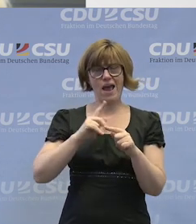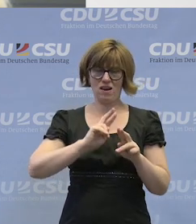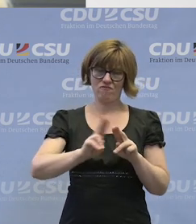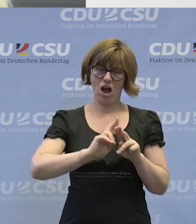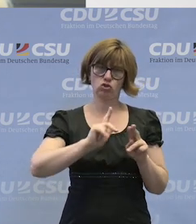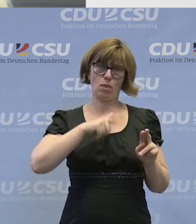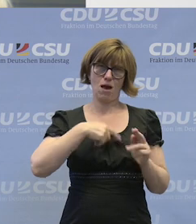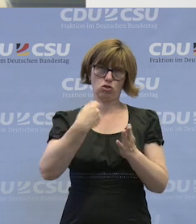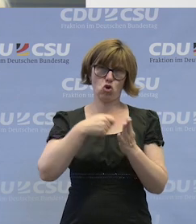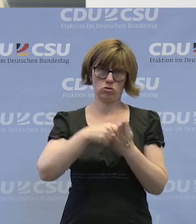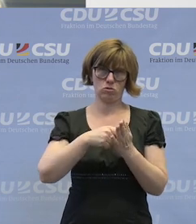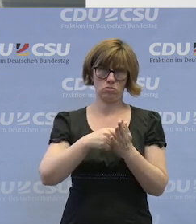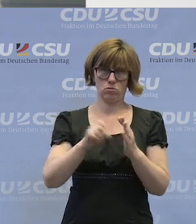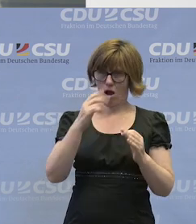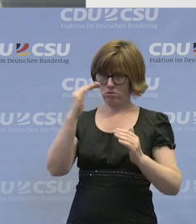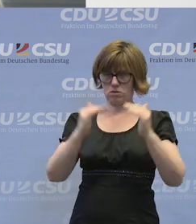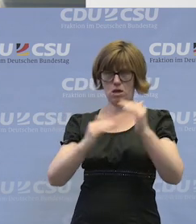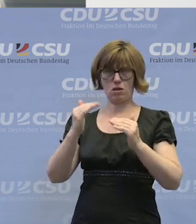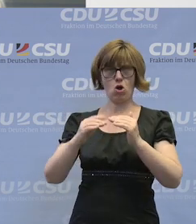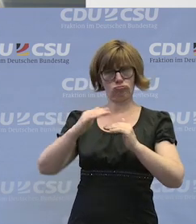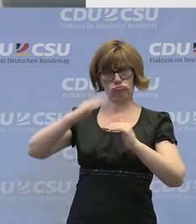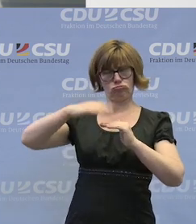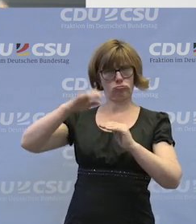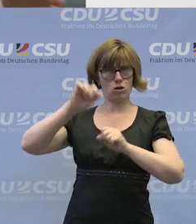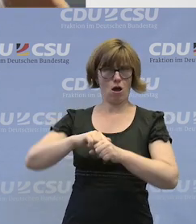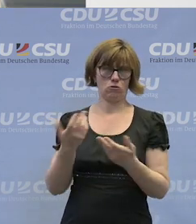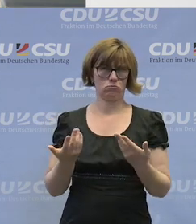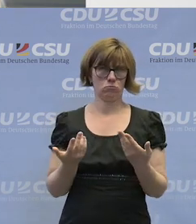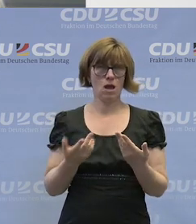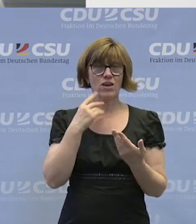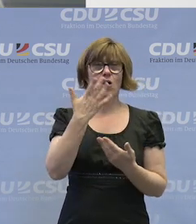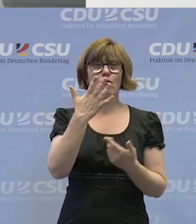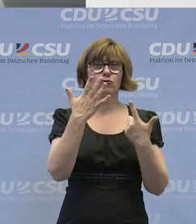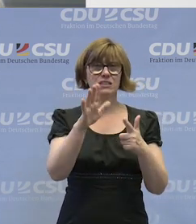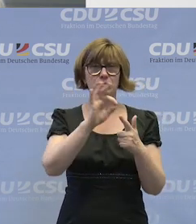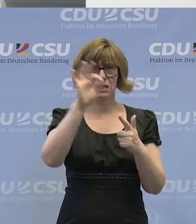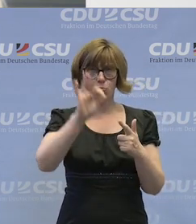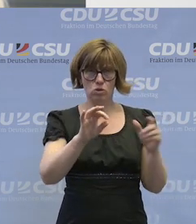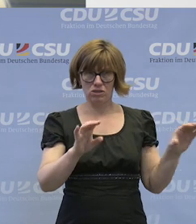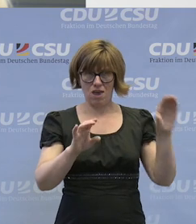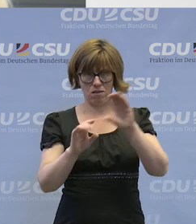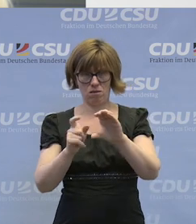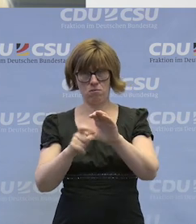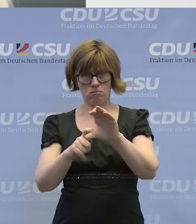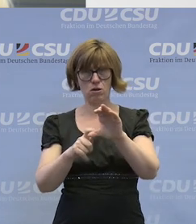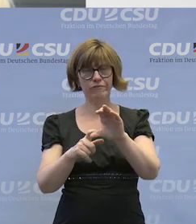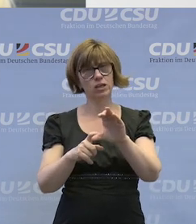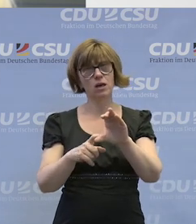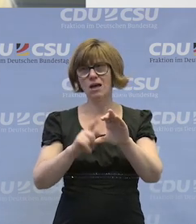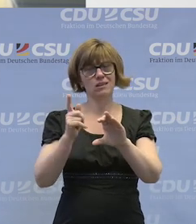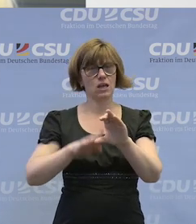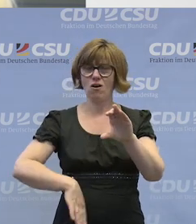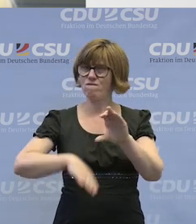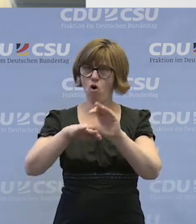kostet. Und dann sieht man, da ist Luft. Also wenn man diese 75% nimmt, das schöpft das